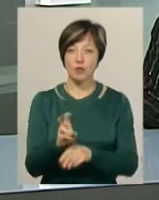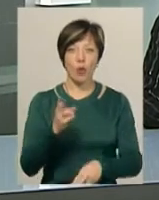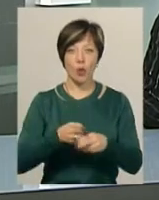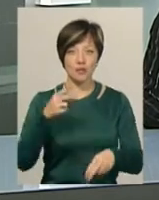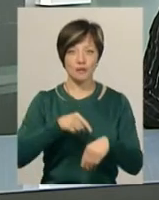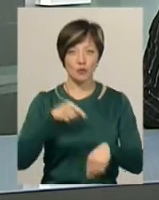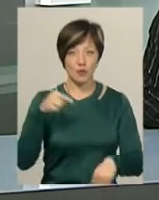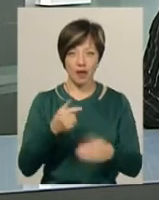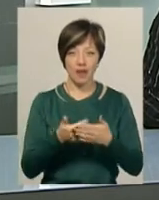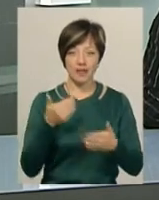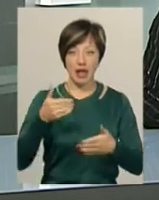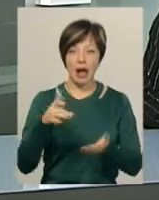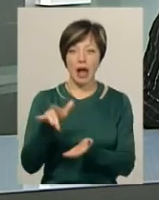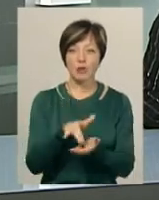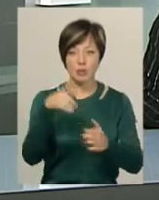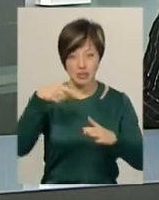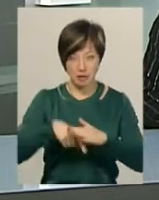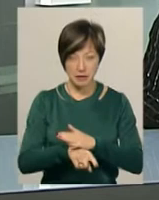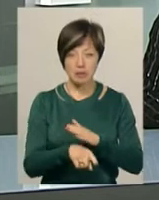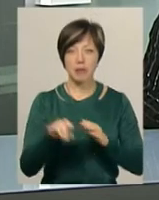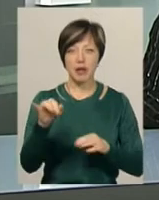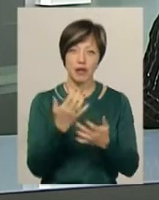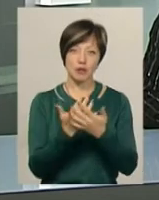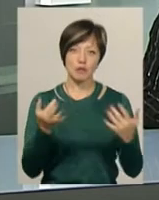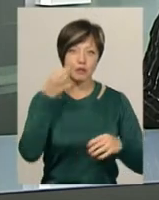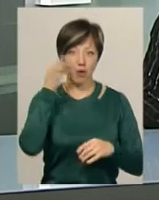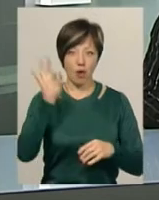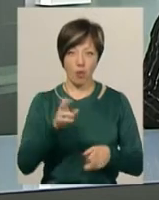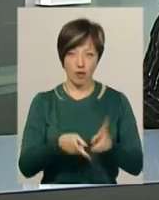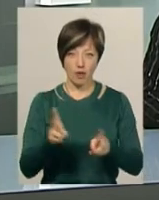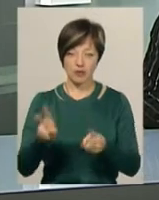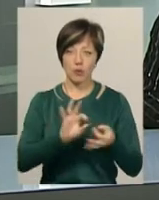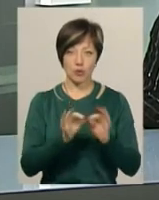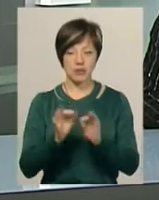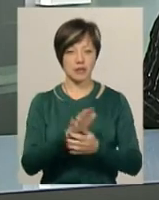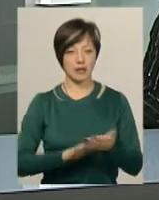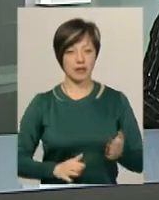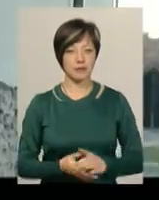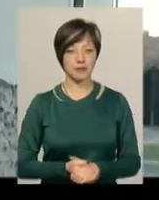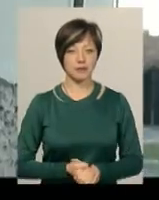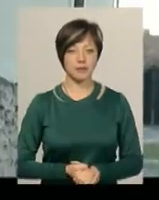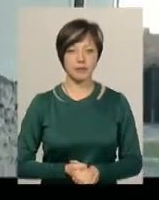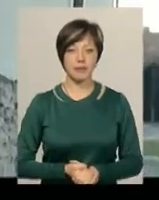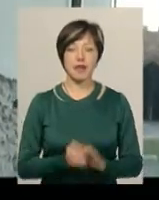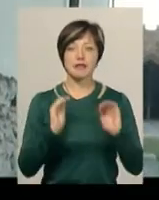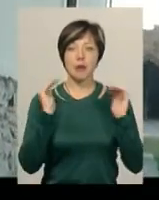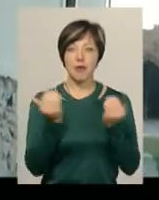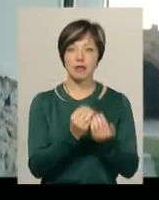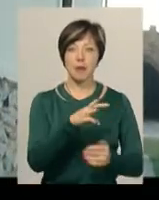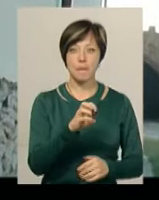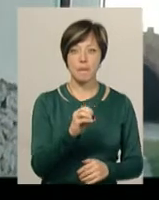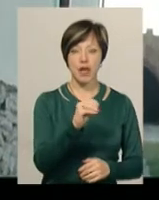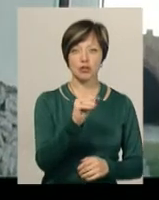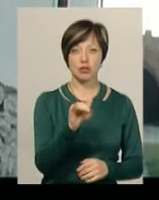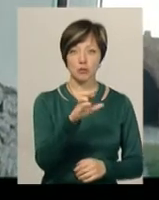екскурсії замковим підземелям та різноманітні гарбузові смаколики. Подробиці у сюжеті. У заповіднику Межибіж